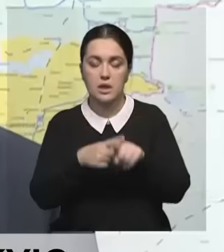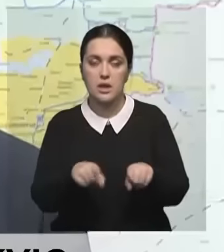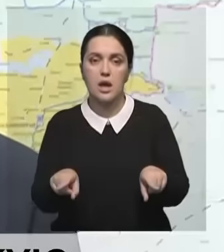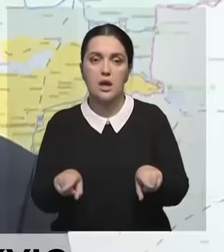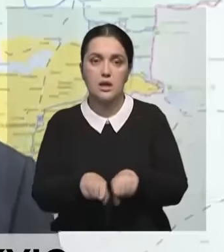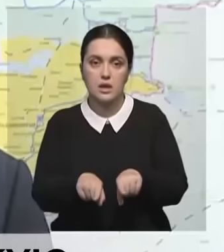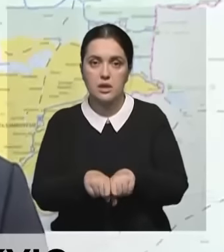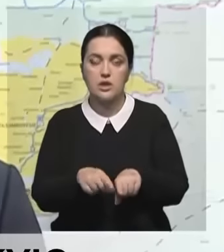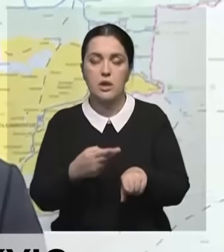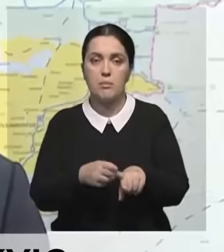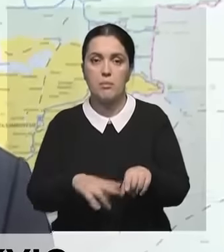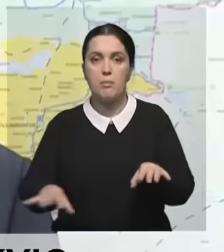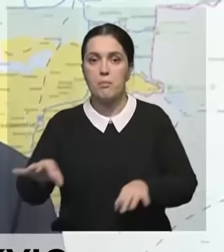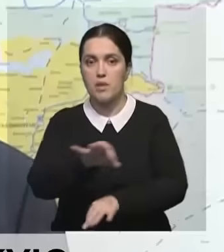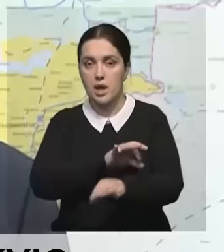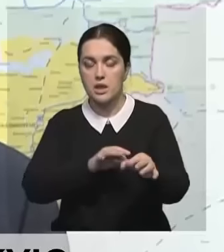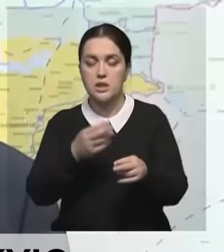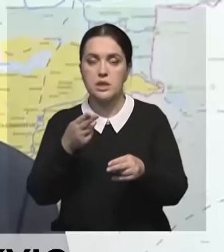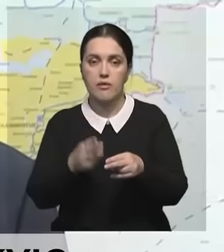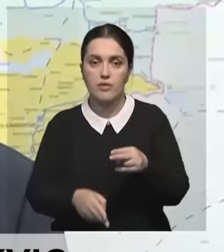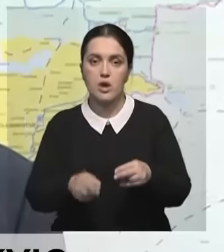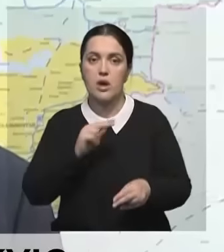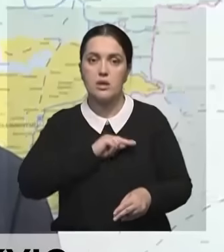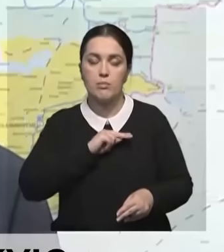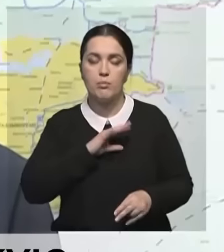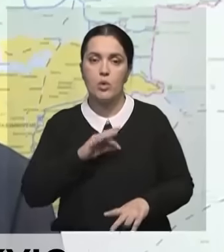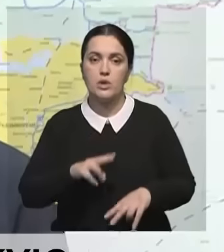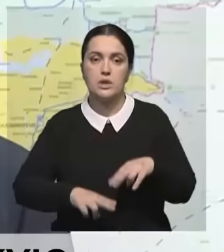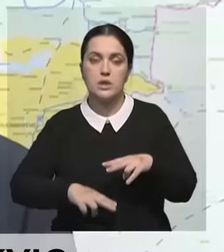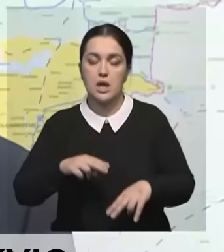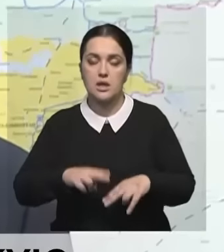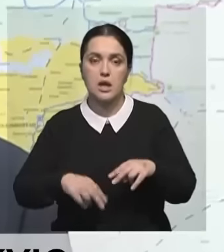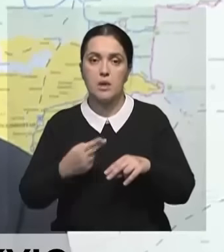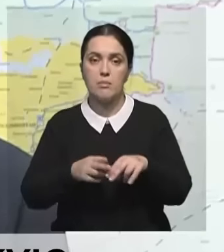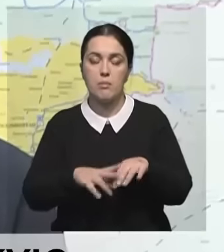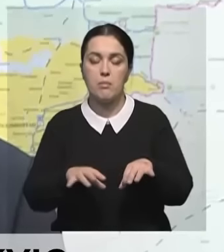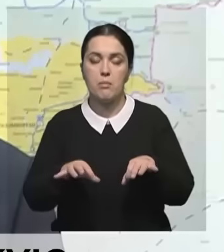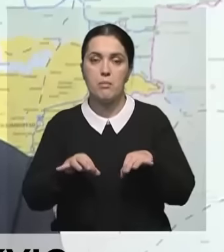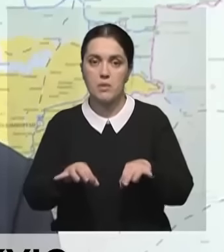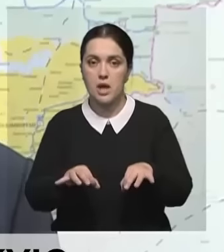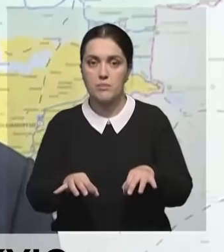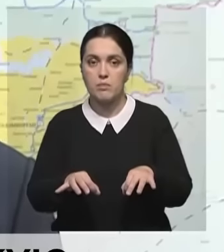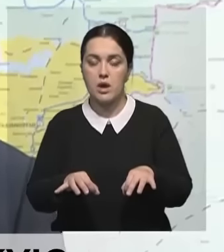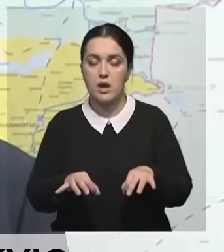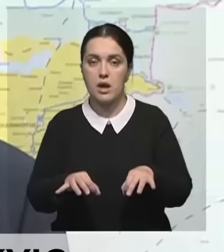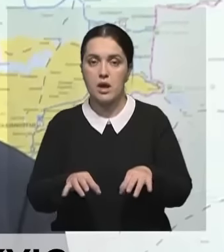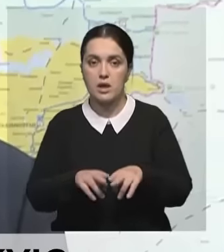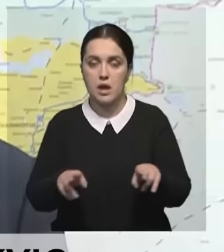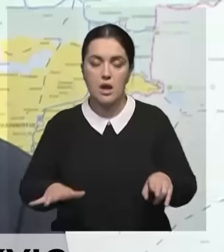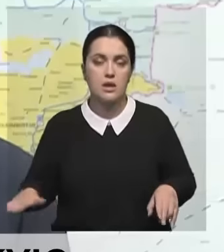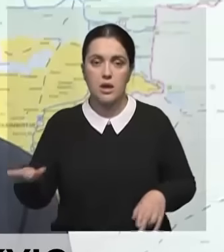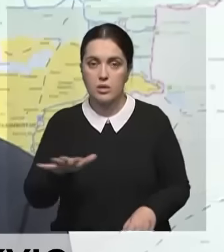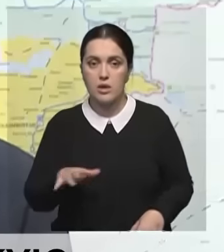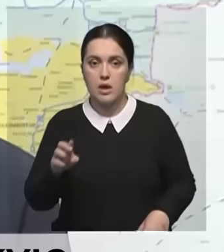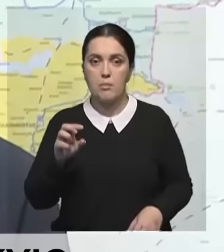в рамках проекта завершены работы по строительству транспортной развязки в районе